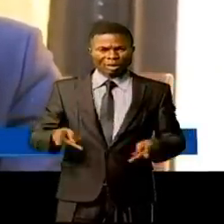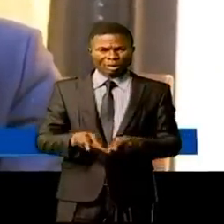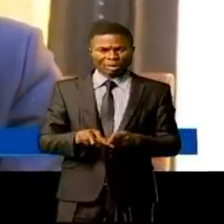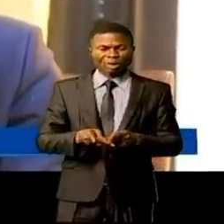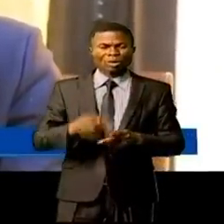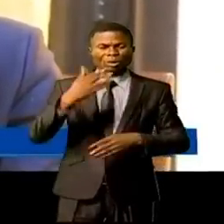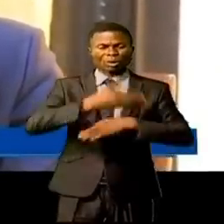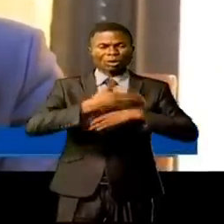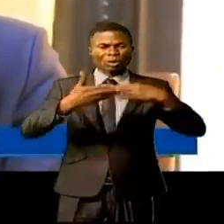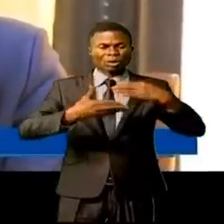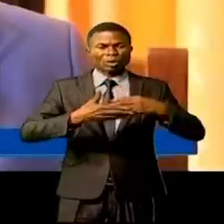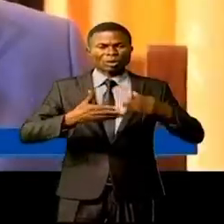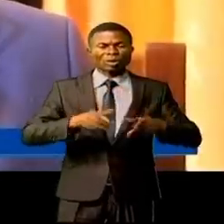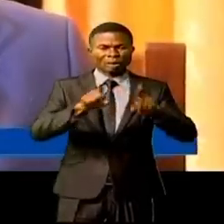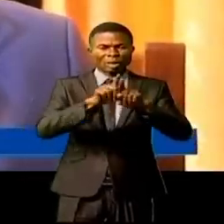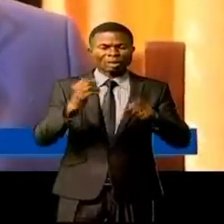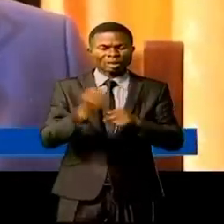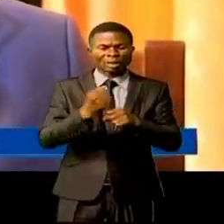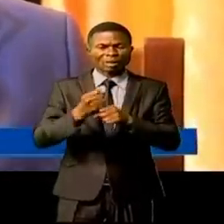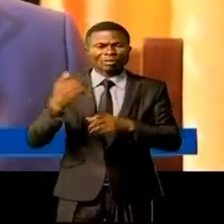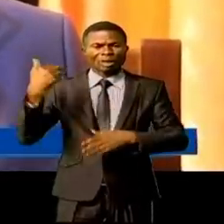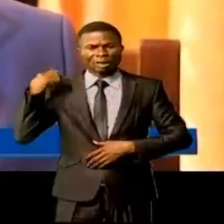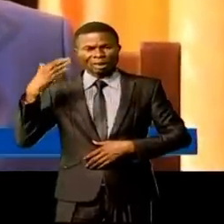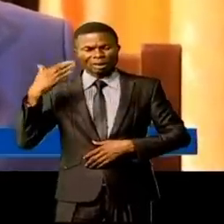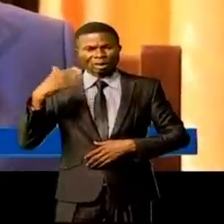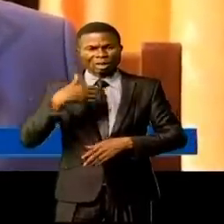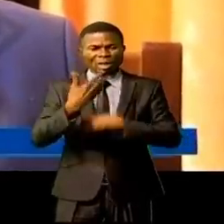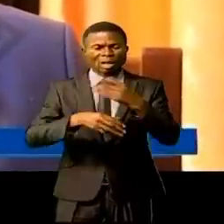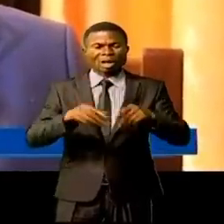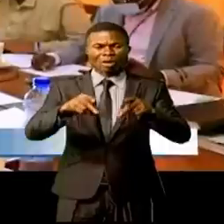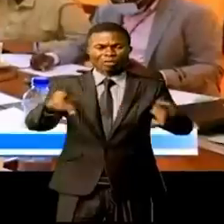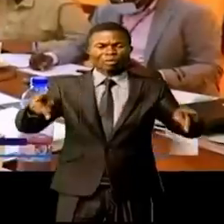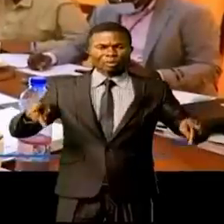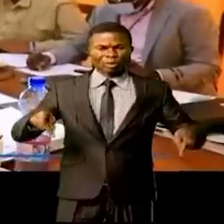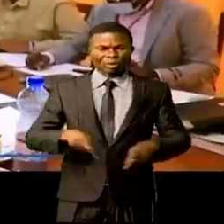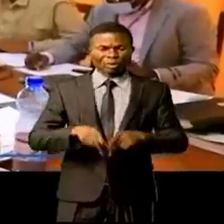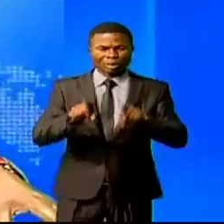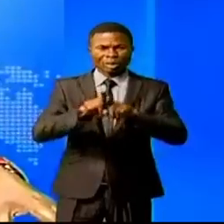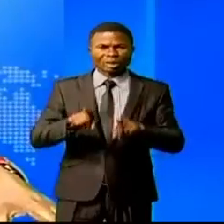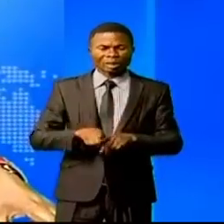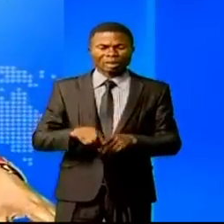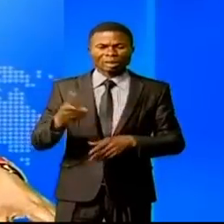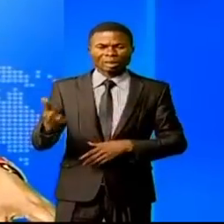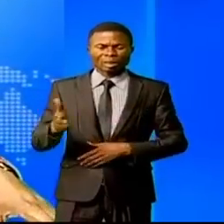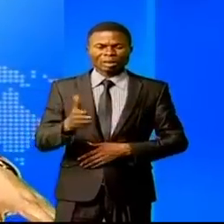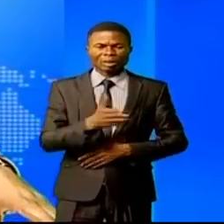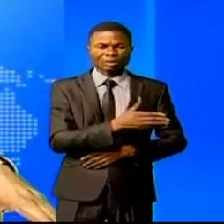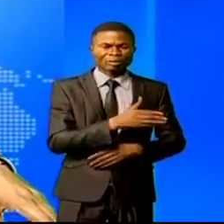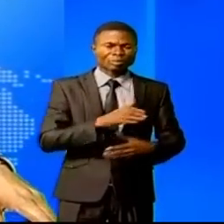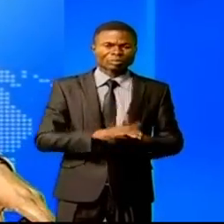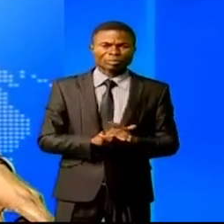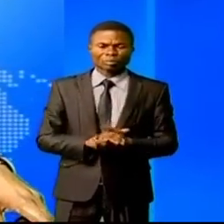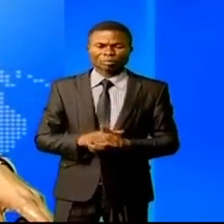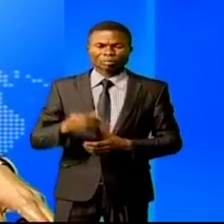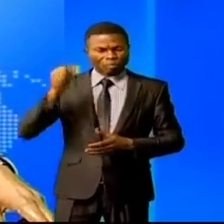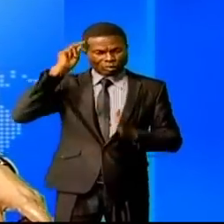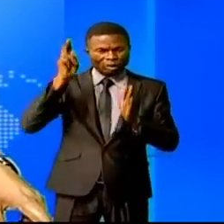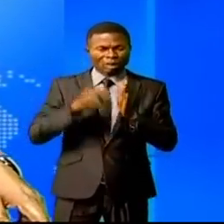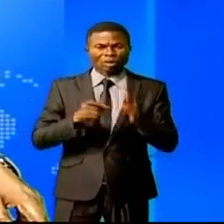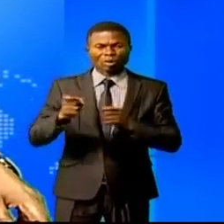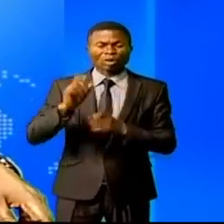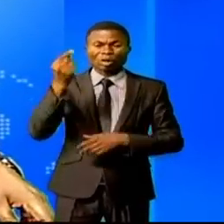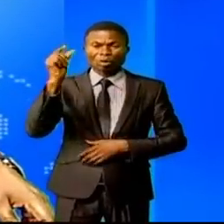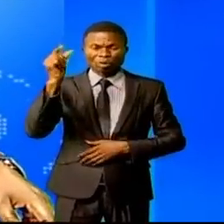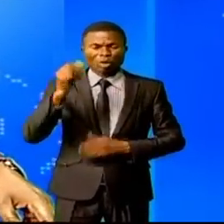infrastructures et travaux publics, des affaires foncières et de l'énergie. La gouvernance minière